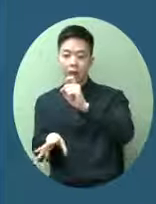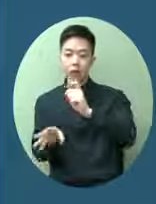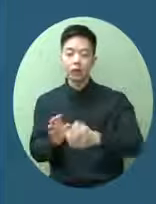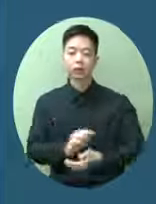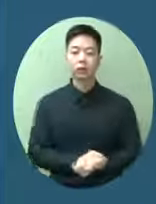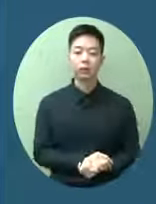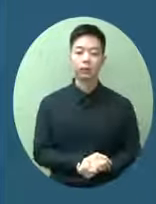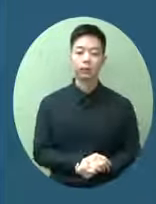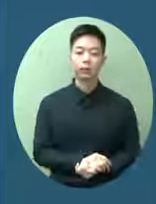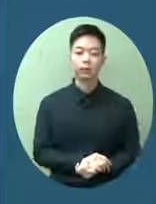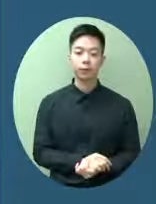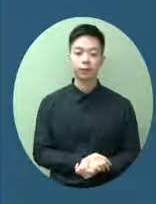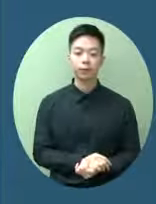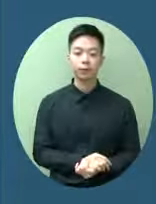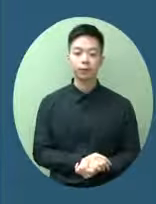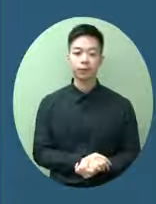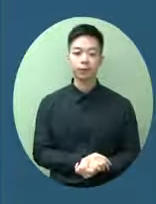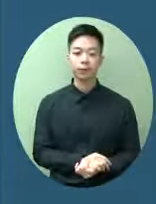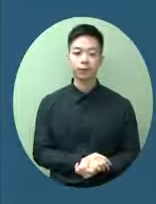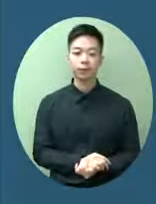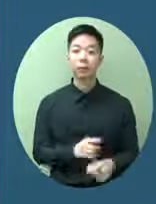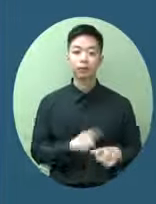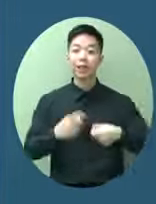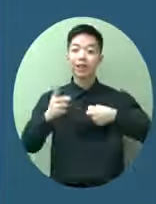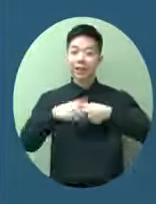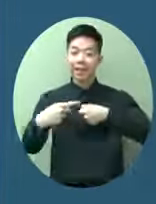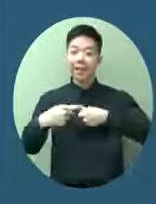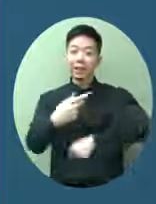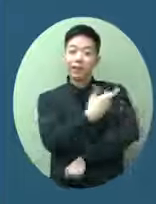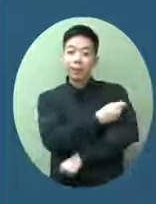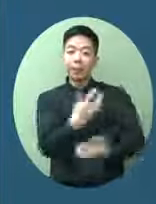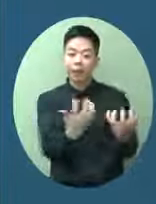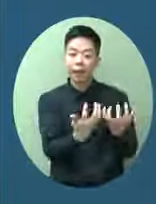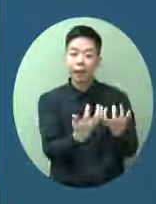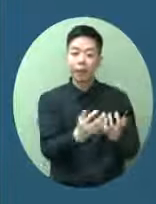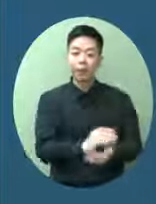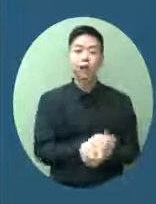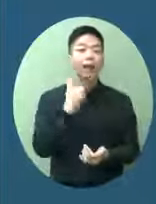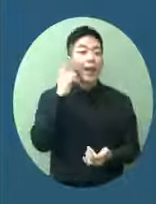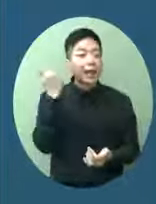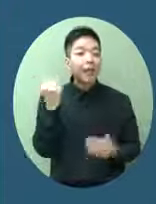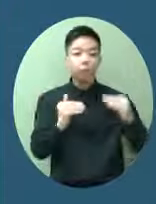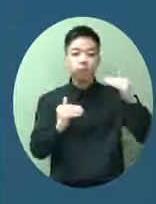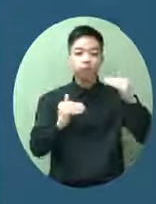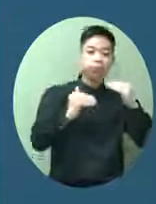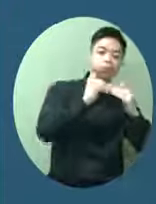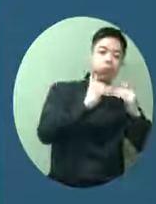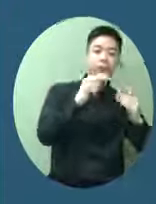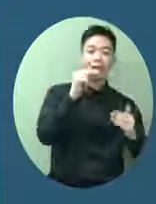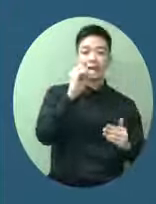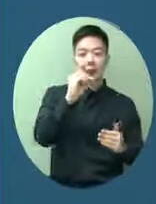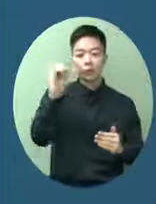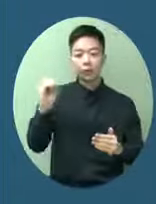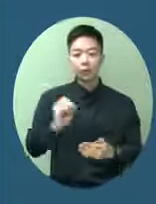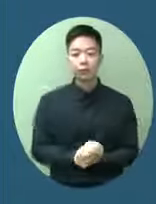接種疫苗以首劑計算就是提升到百分之七十但要做到